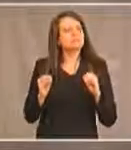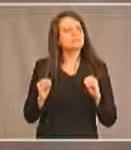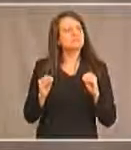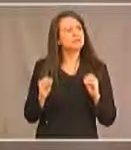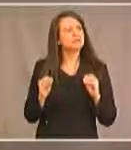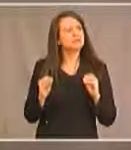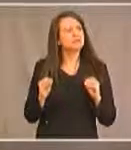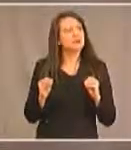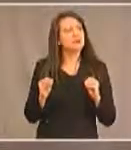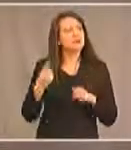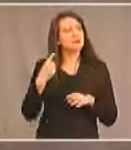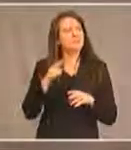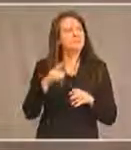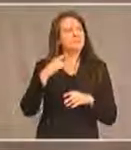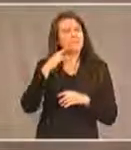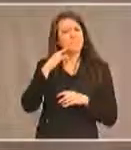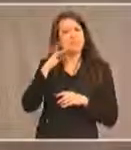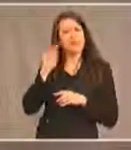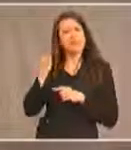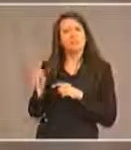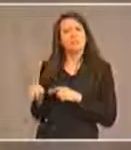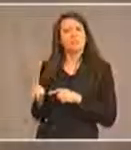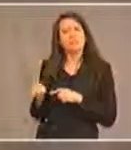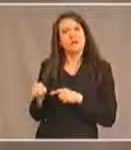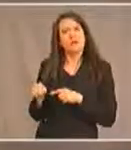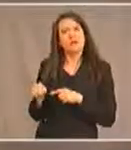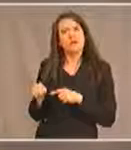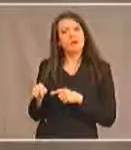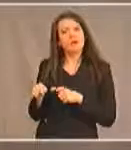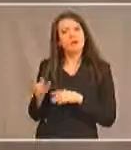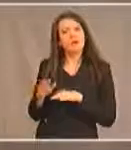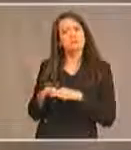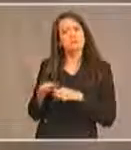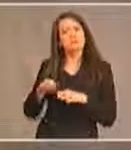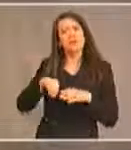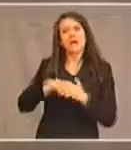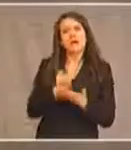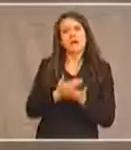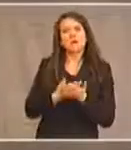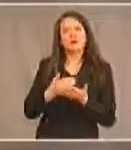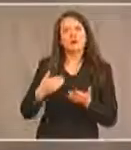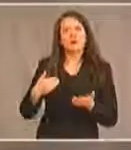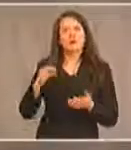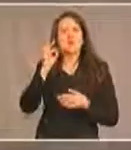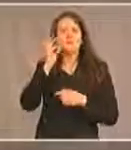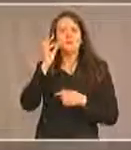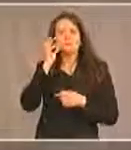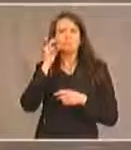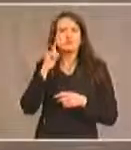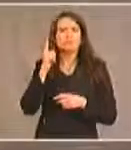pour les malentendants des institutions d'enseignement je pense pour les malentendants au Canada